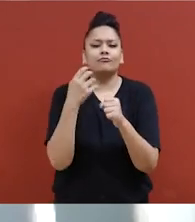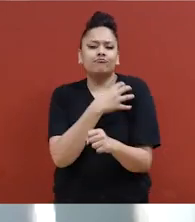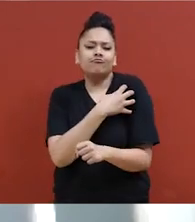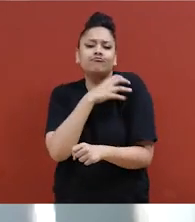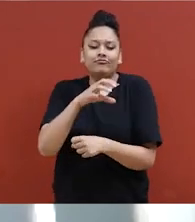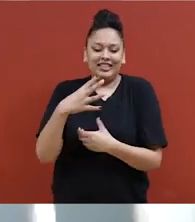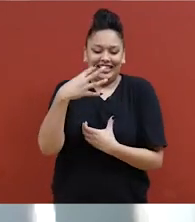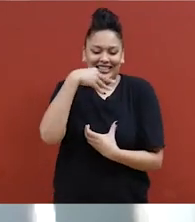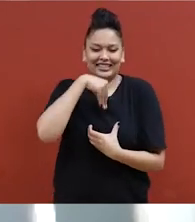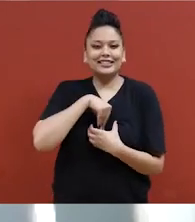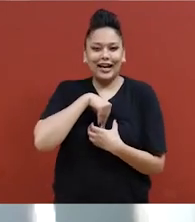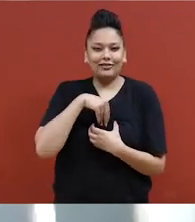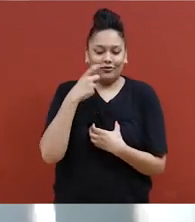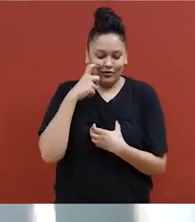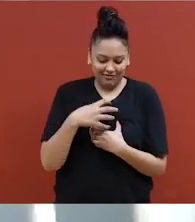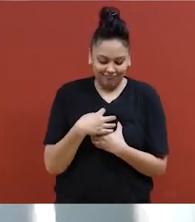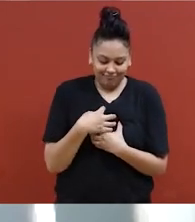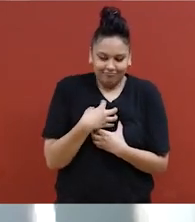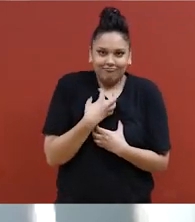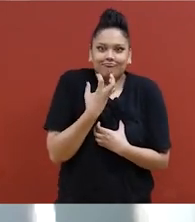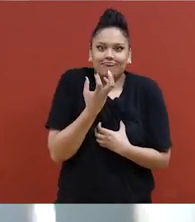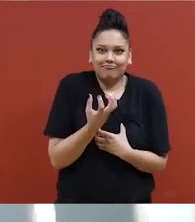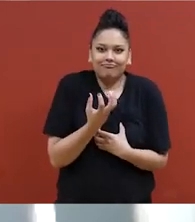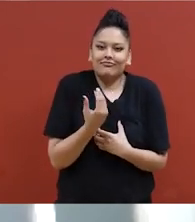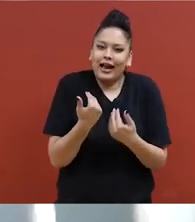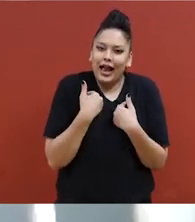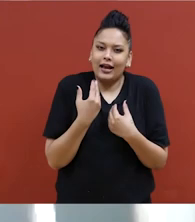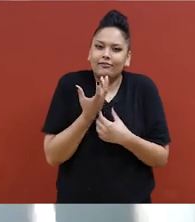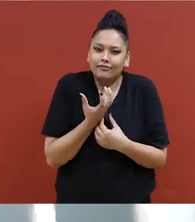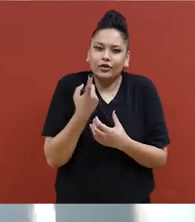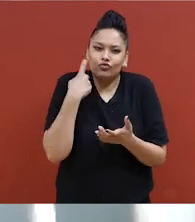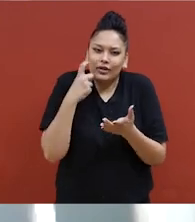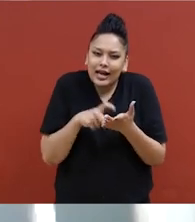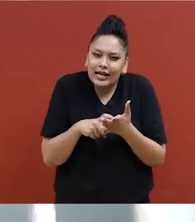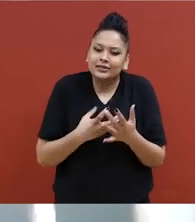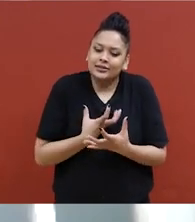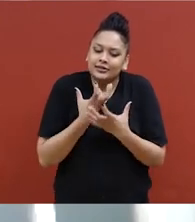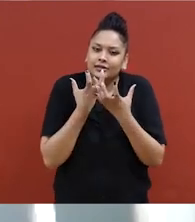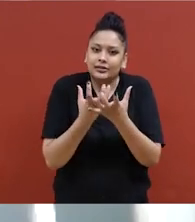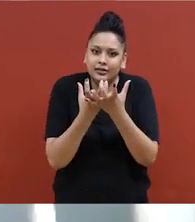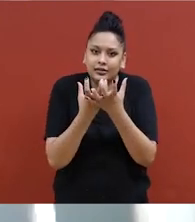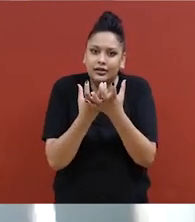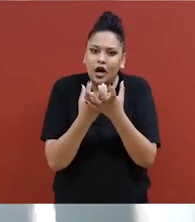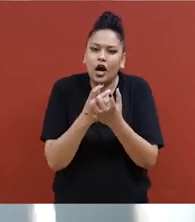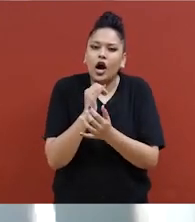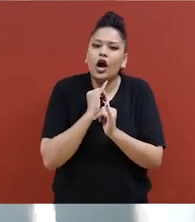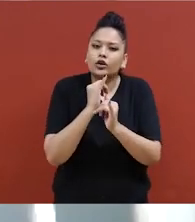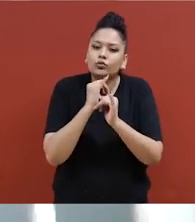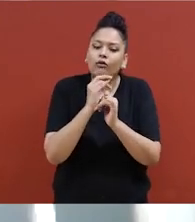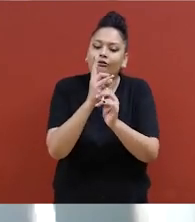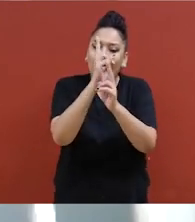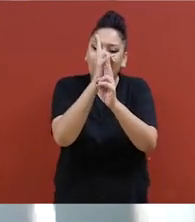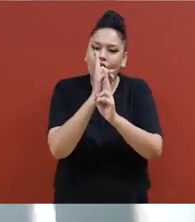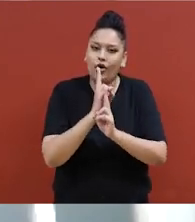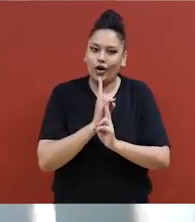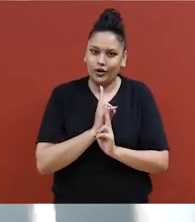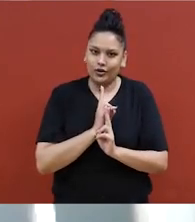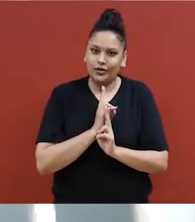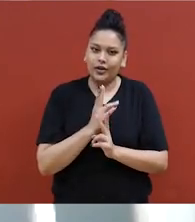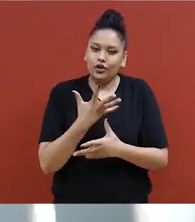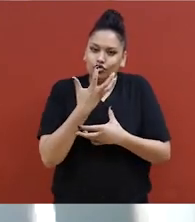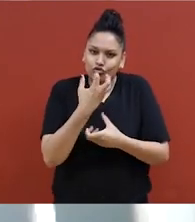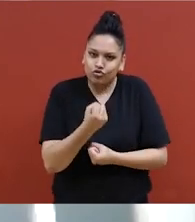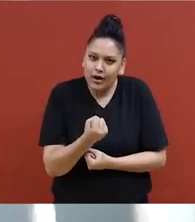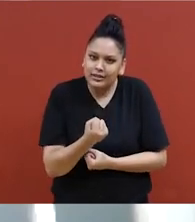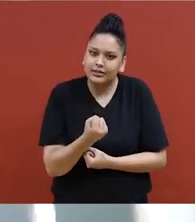La reconnaissance de ta propre force, non? la force intérieure et l